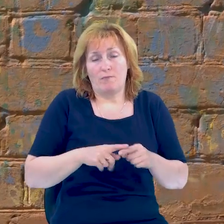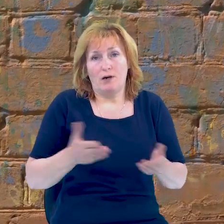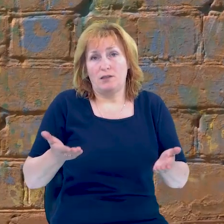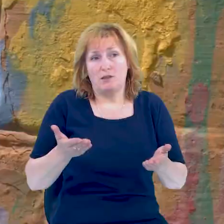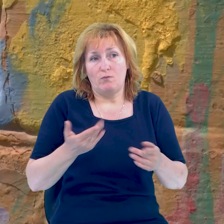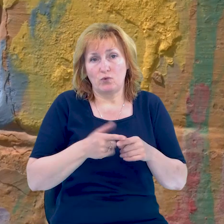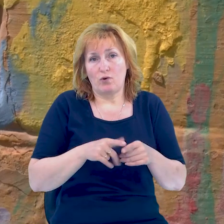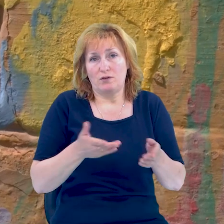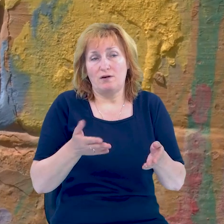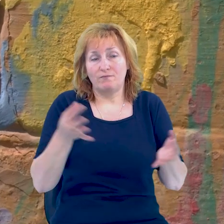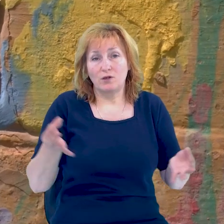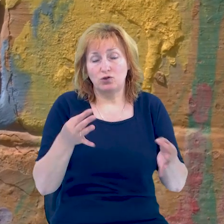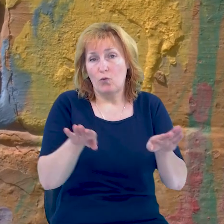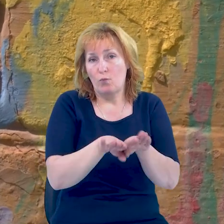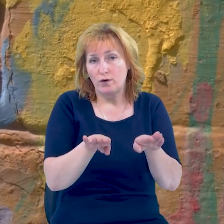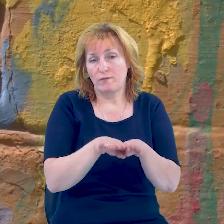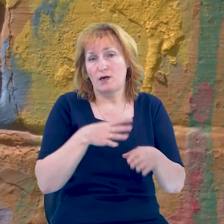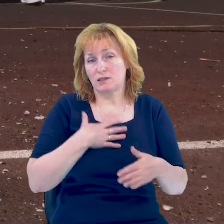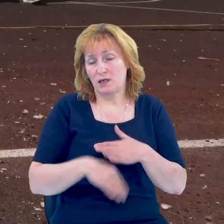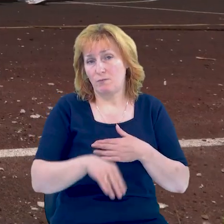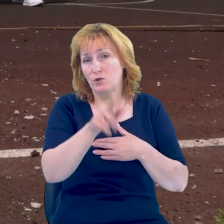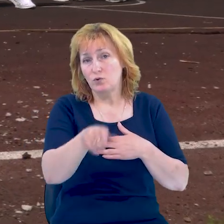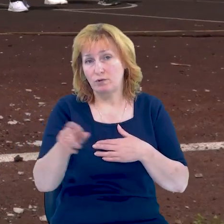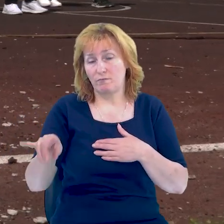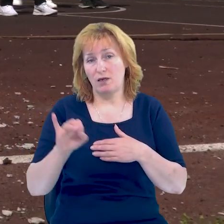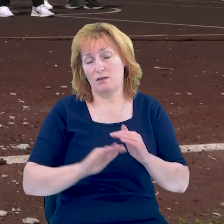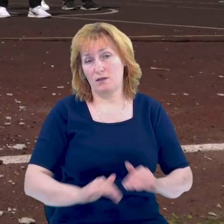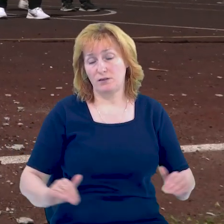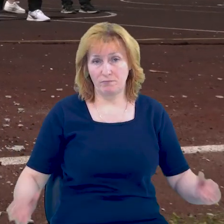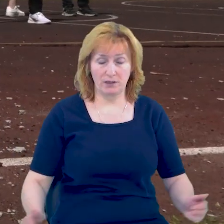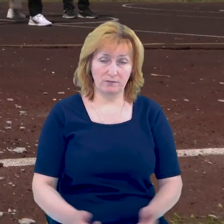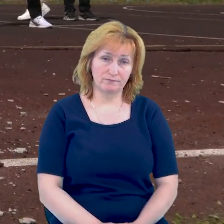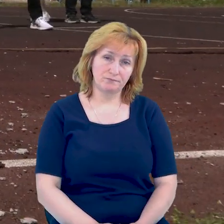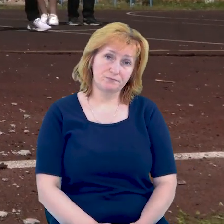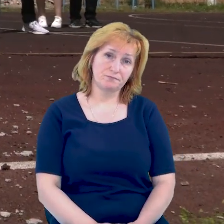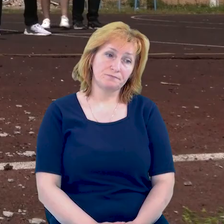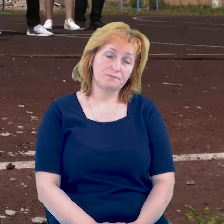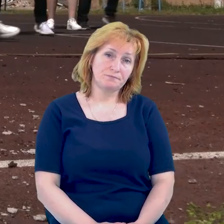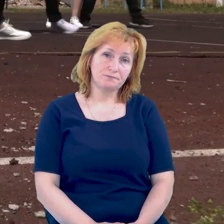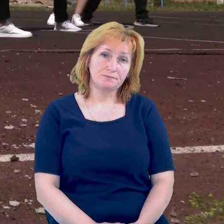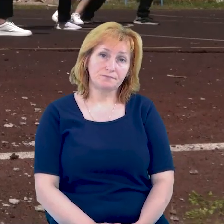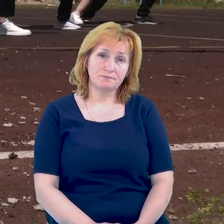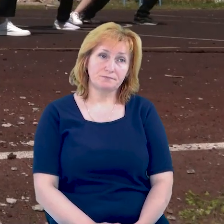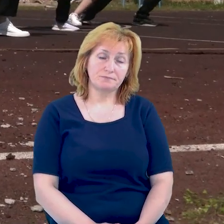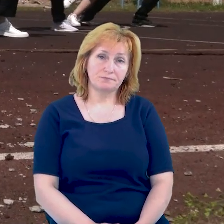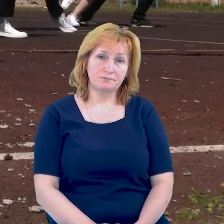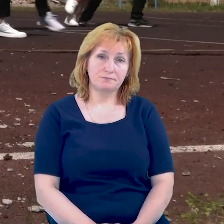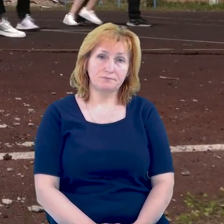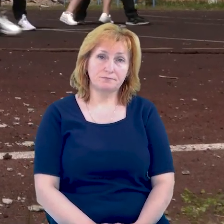нічого в порівнянні з загиблими людьми і дітьми. Ольга Онищенко, Олександр Ситько, Суспільне новини, Чернігів.